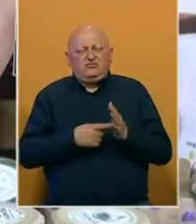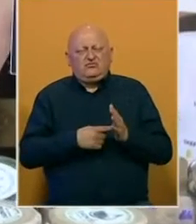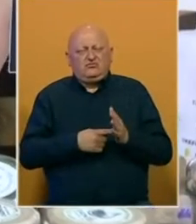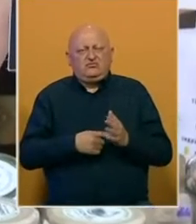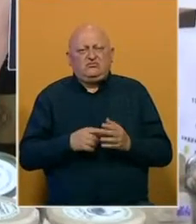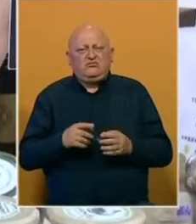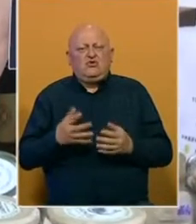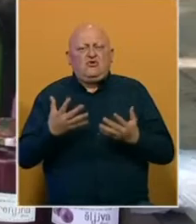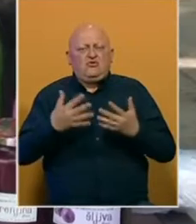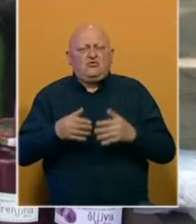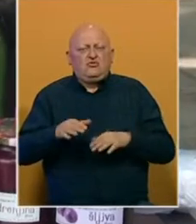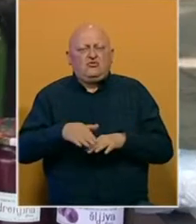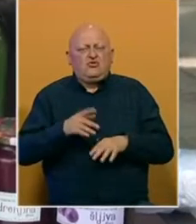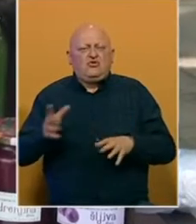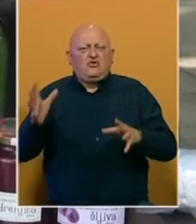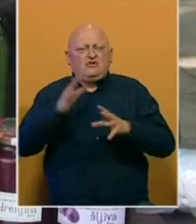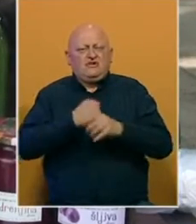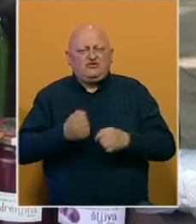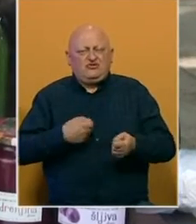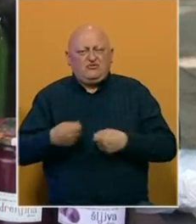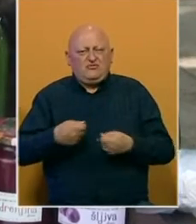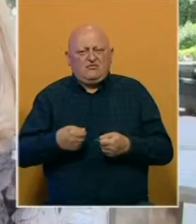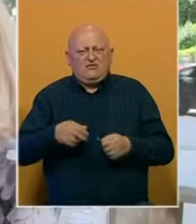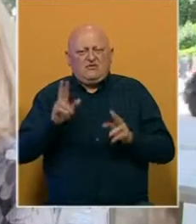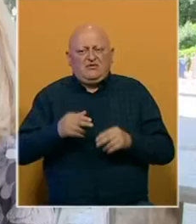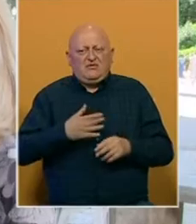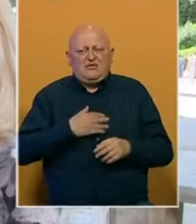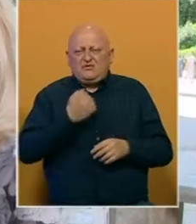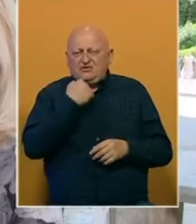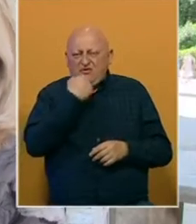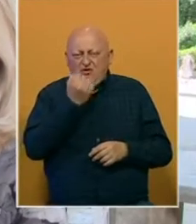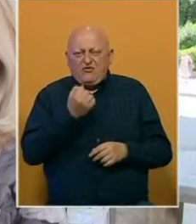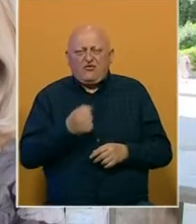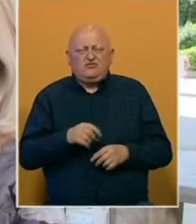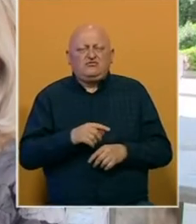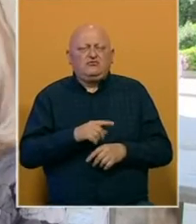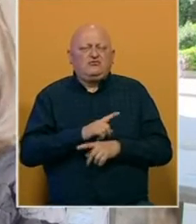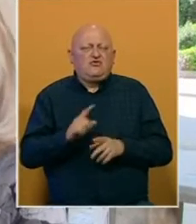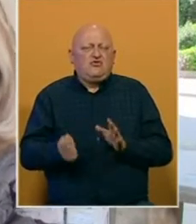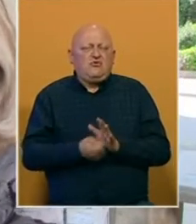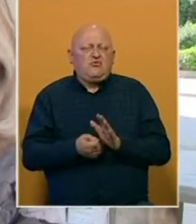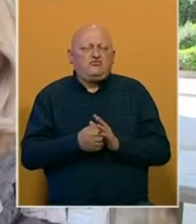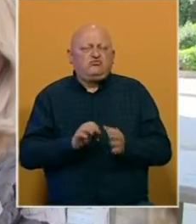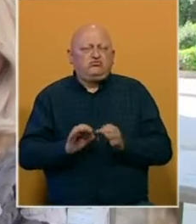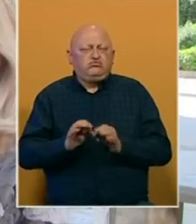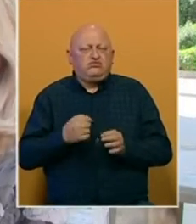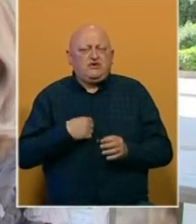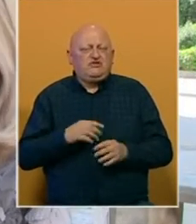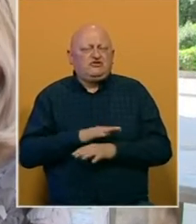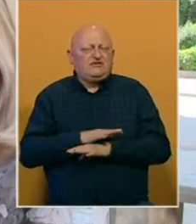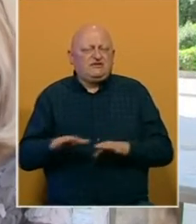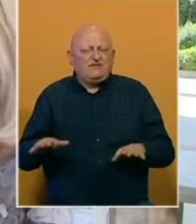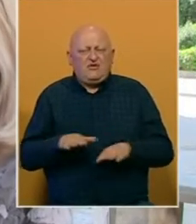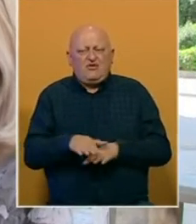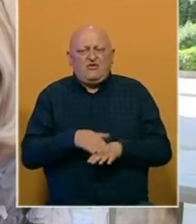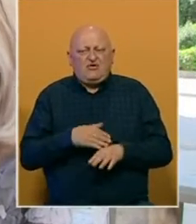od sirovina doću do finalnog proizvoda. Imamo svoje voće i to voće prorađujemo. Uglavnom sve naše sirovine znači